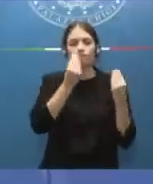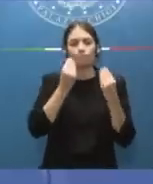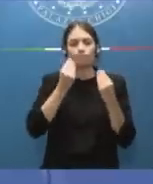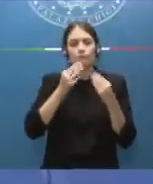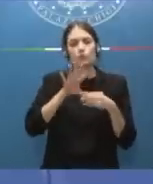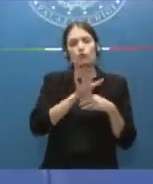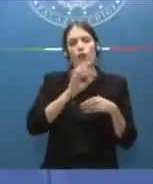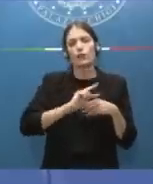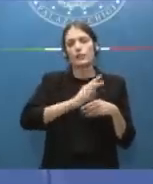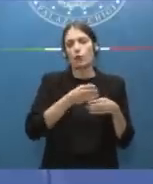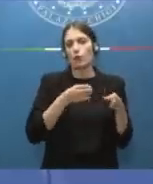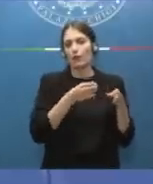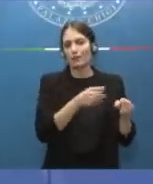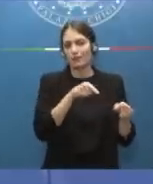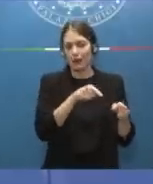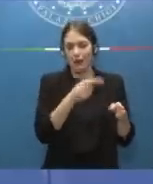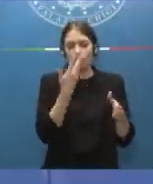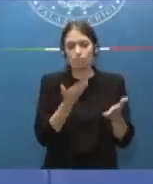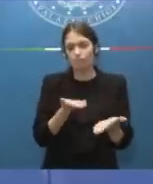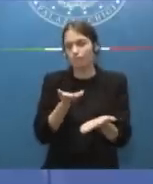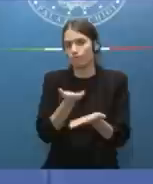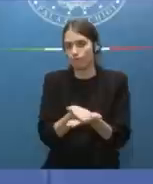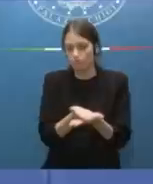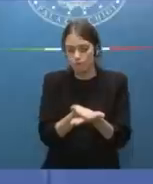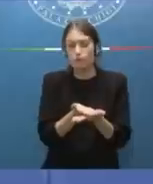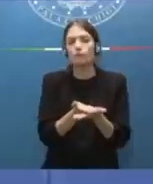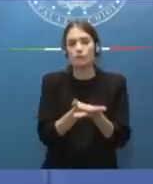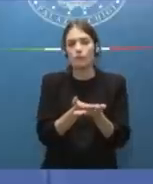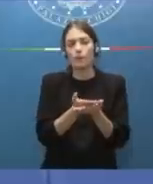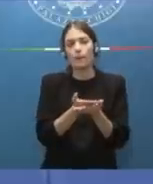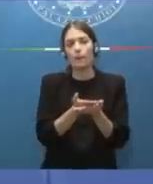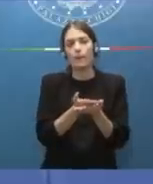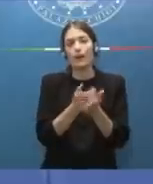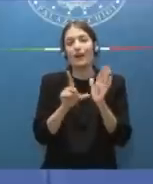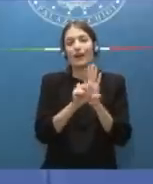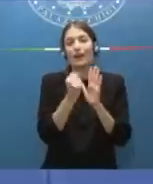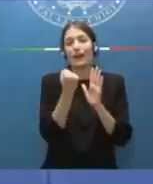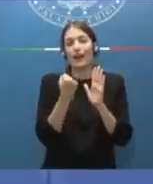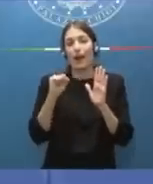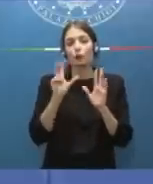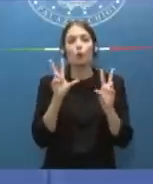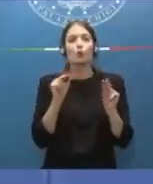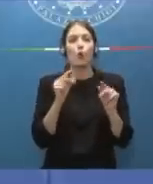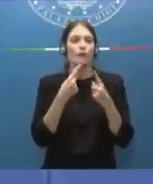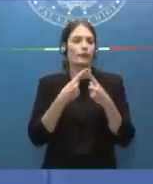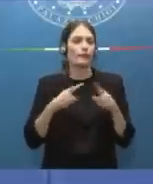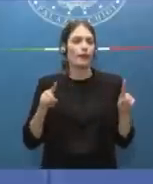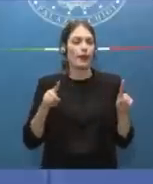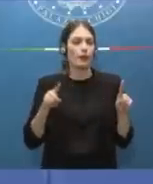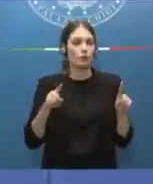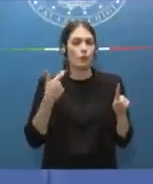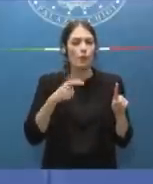strada quella che presentiamo di introdurre un nuovo reato diverso perché non volevamo che questo